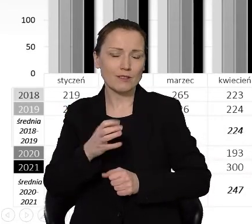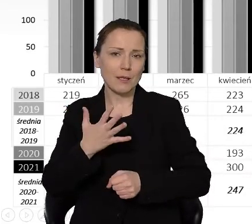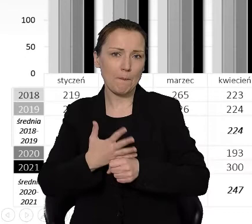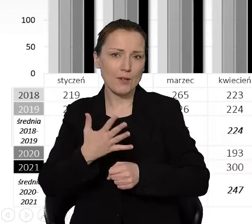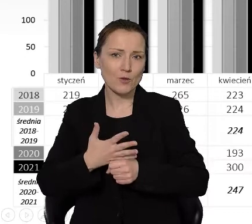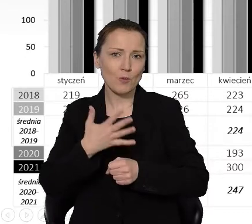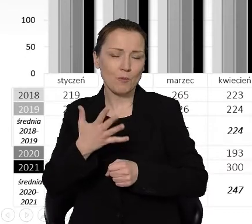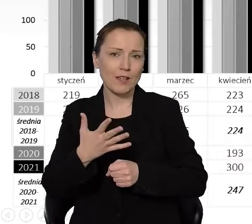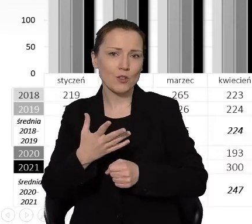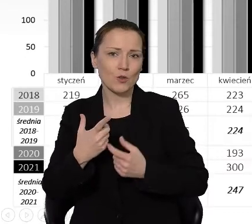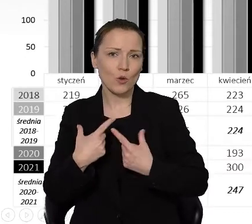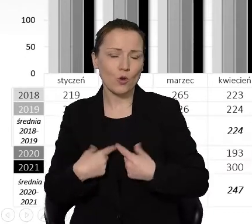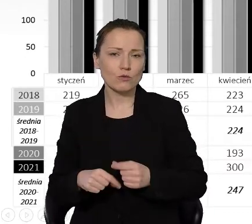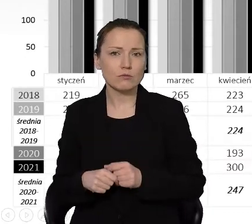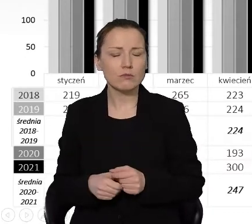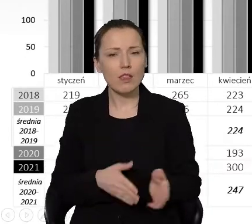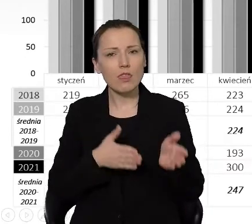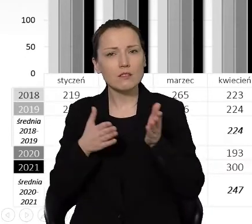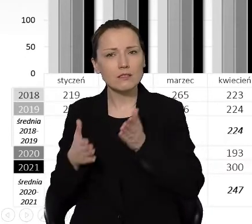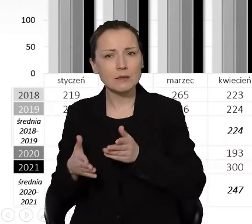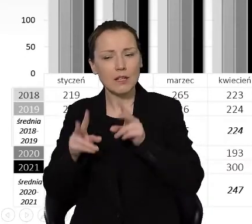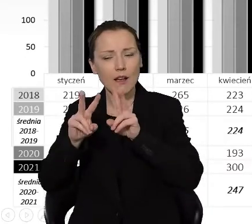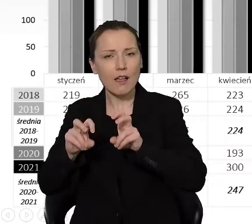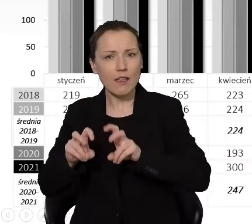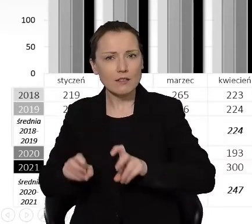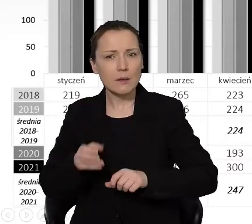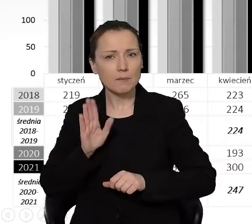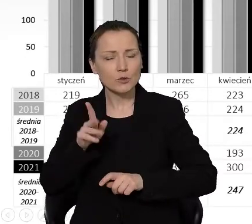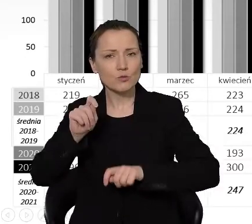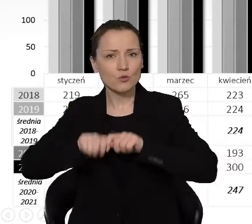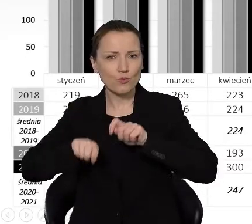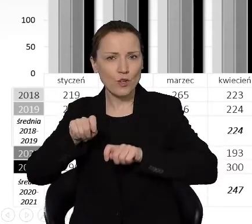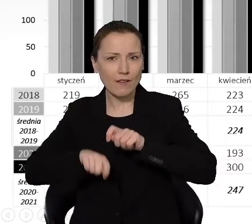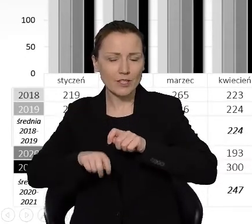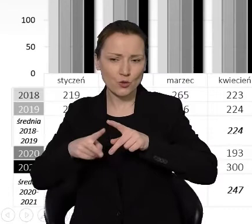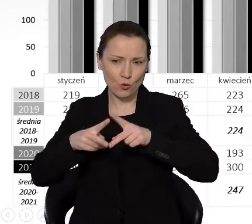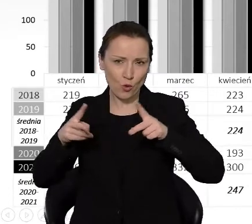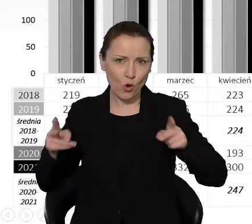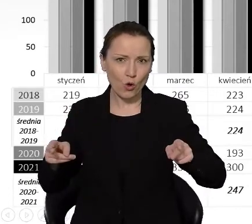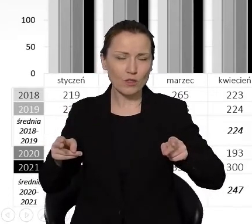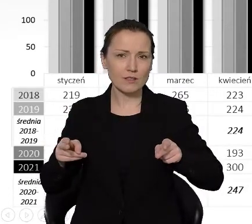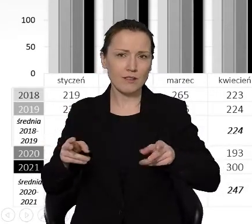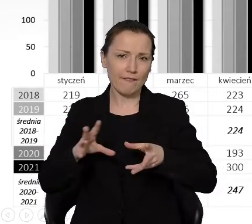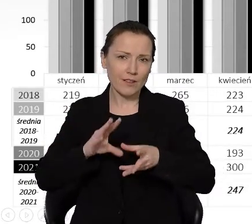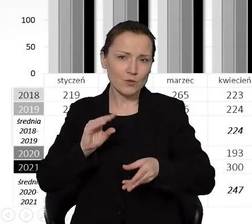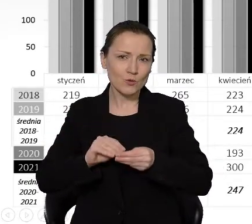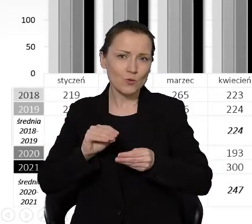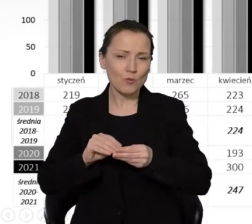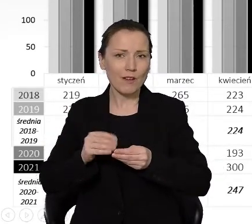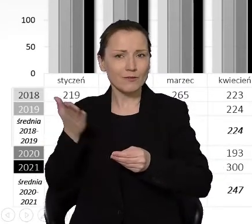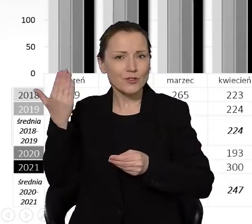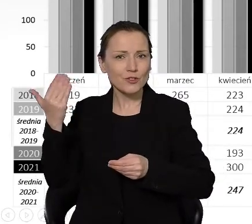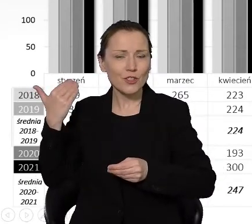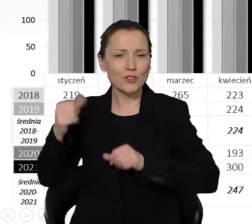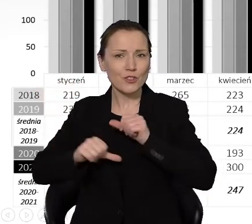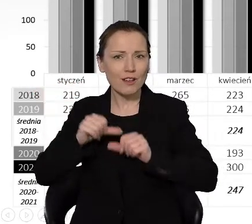I przy jakiejś kolejnej analizie zajrzymy do danych z dłuższego okresu czasu, ale należy się